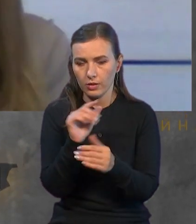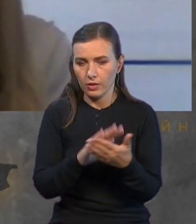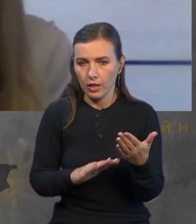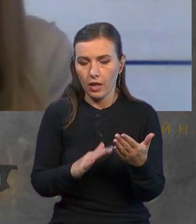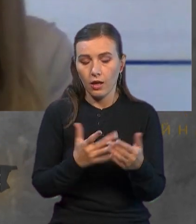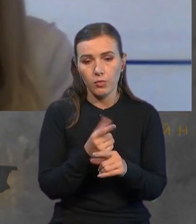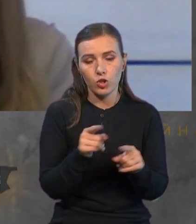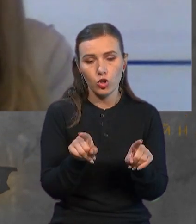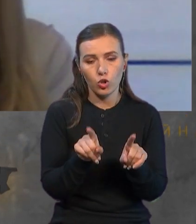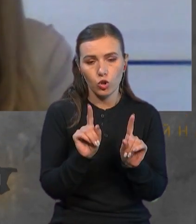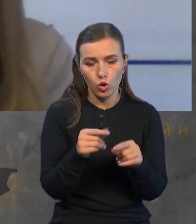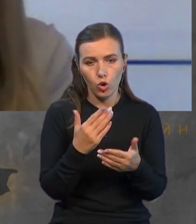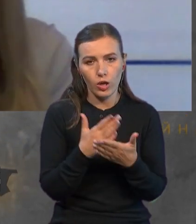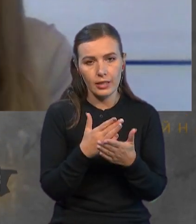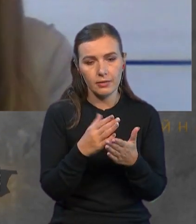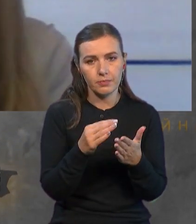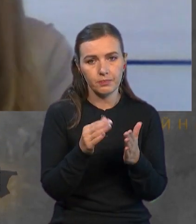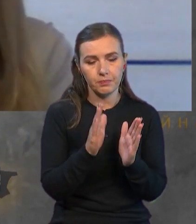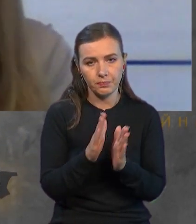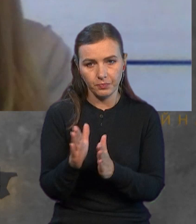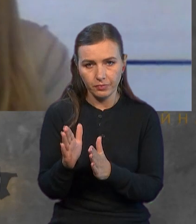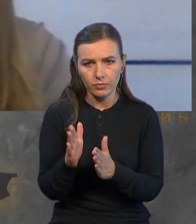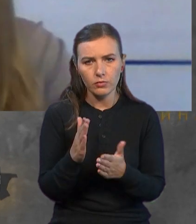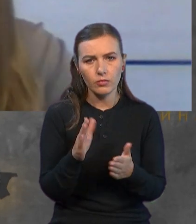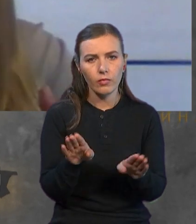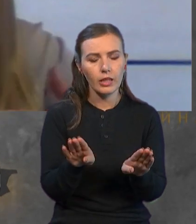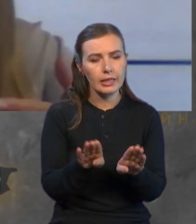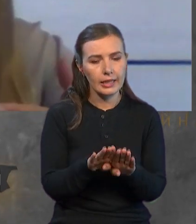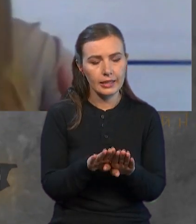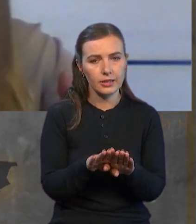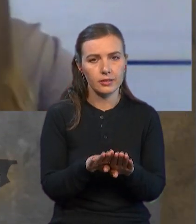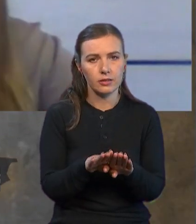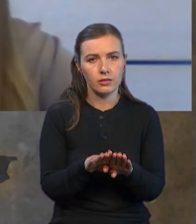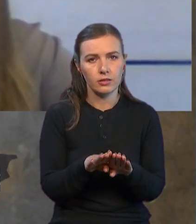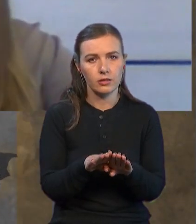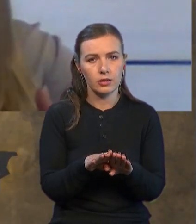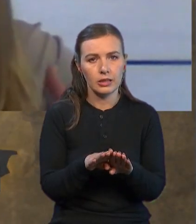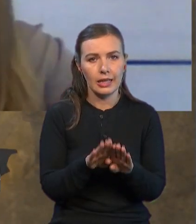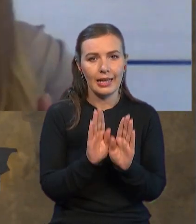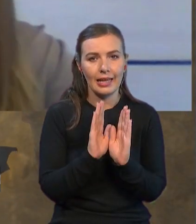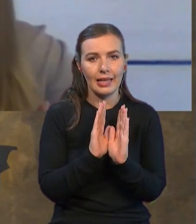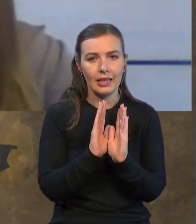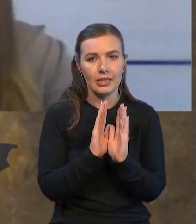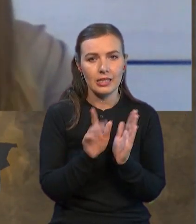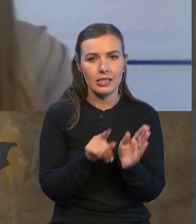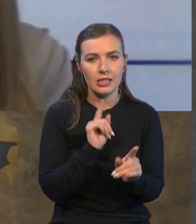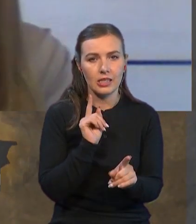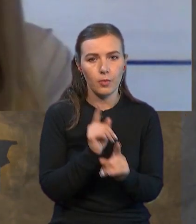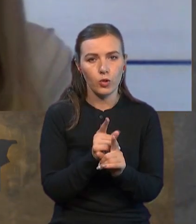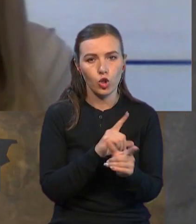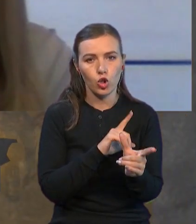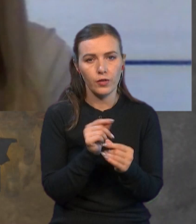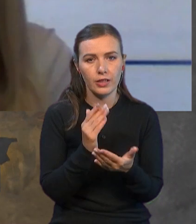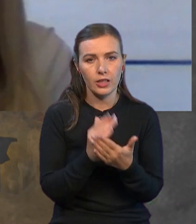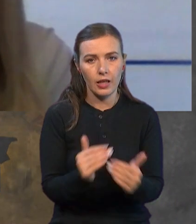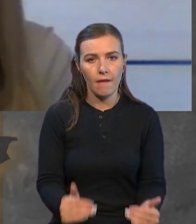статистика, відповідно, яка каже про те, що таких нев'їздів або заборон на в'їзді є доволі